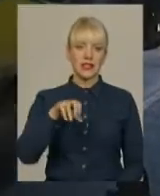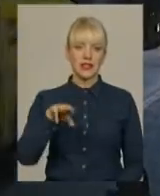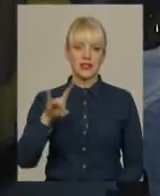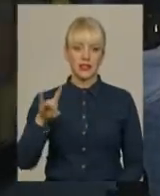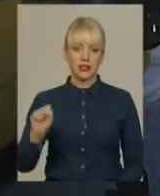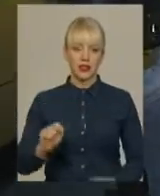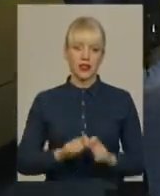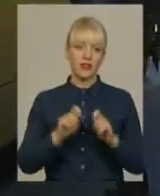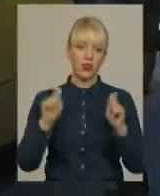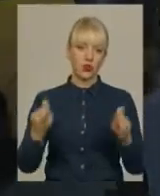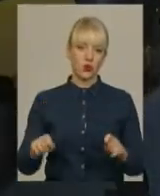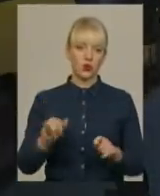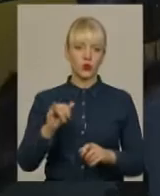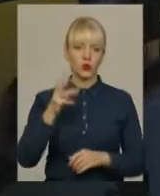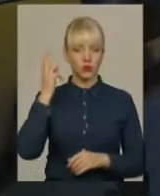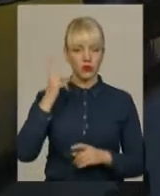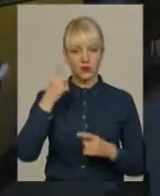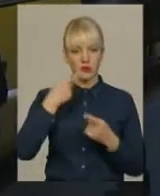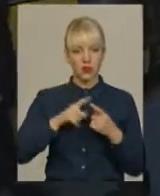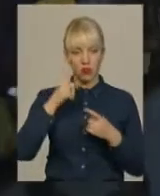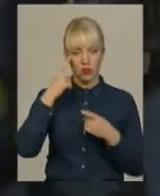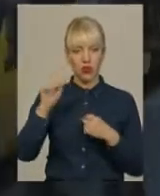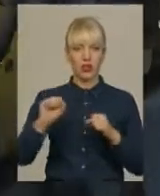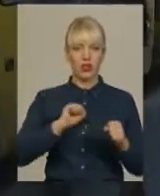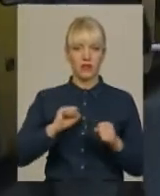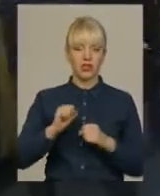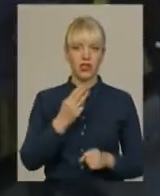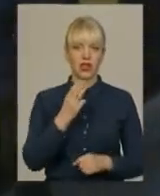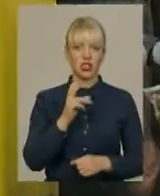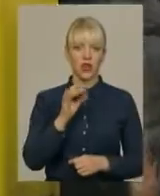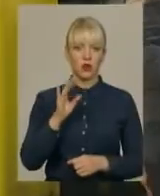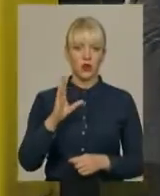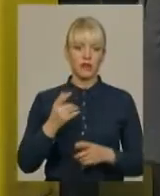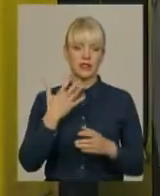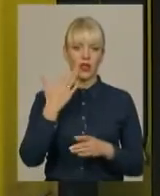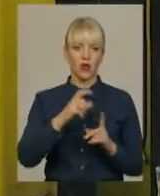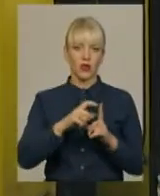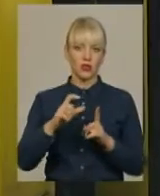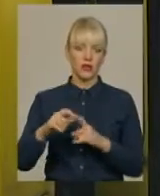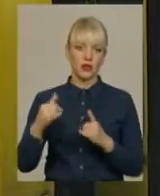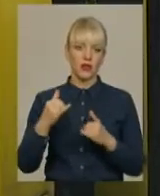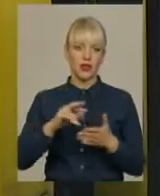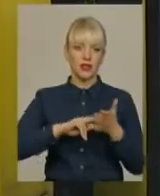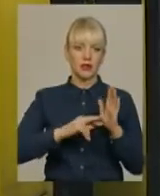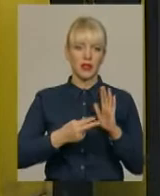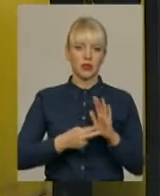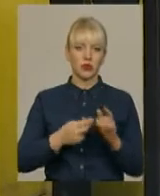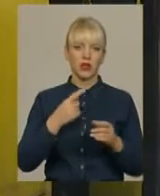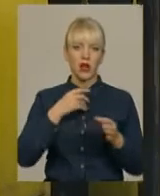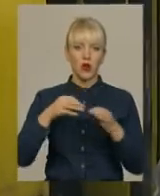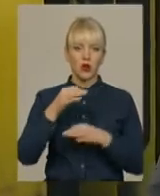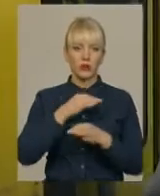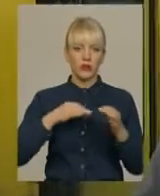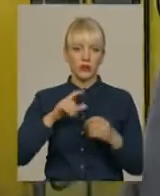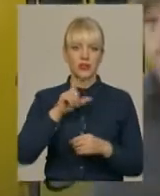Хмельницькому. Про це повідомив керівник транспортного управління міста Сергій Шепурев. За його словами, наразі планують вести перемовини